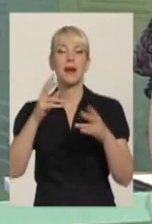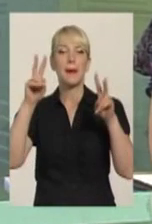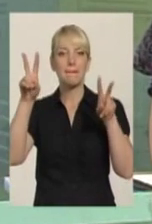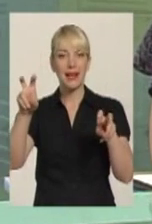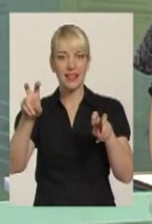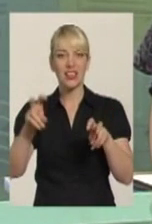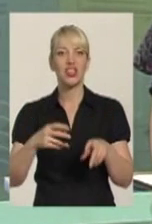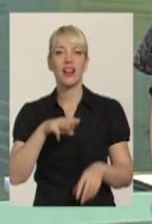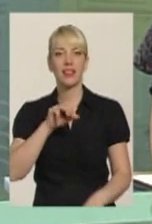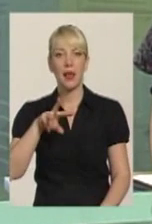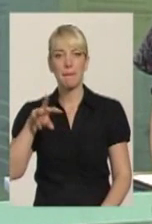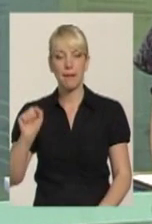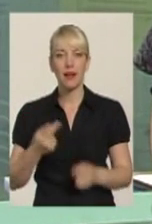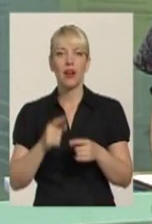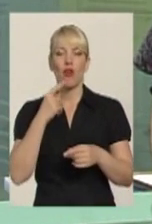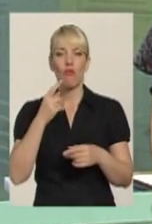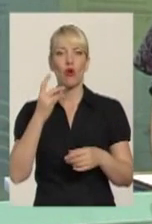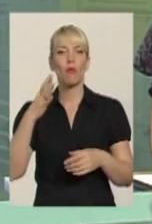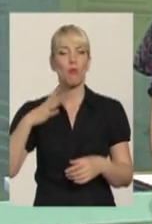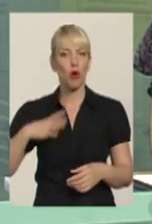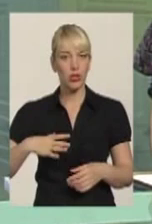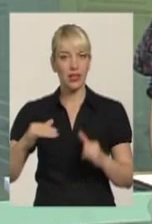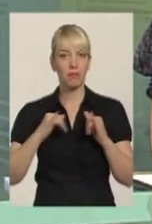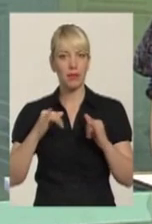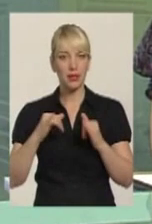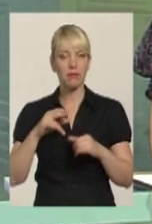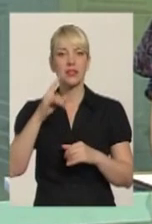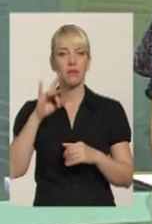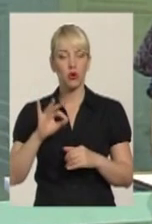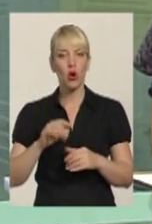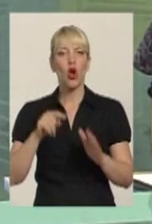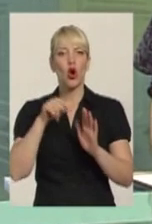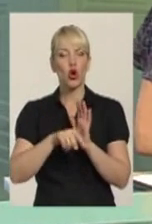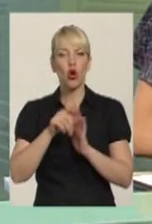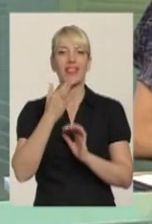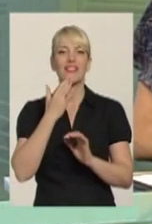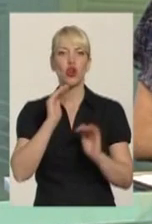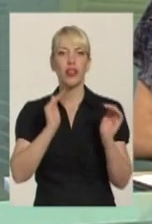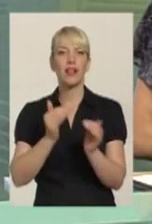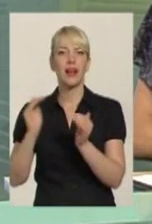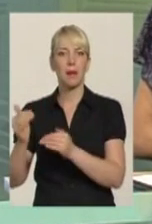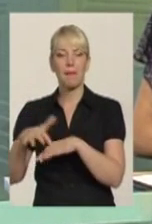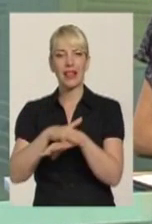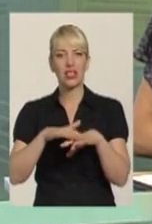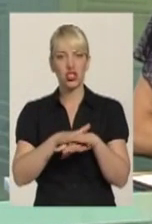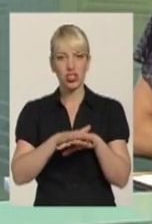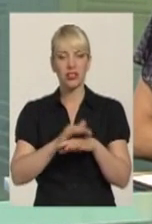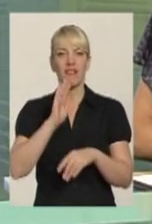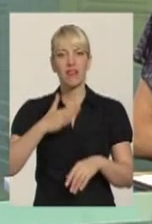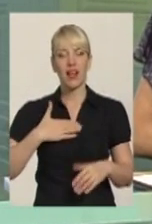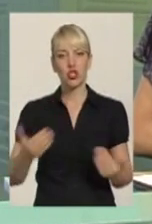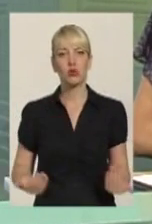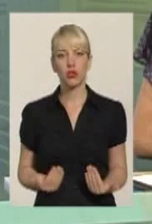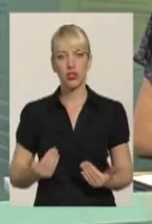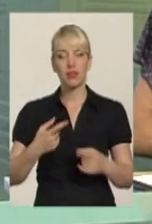«Тема». Сьогодні говоримо про терпимість, про роль національних мишин у нашому житті. Про все це далі.